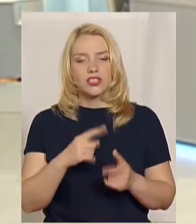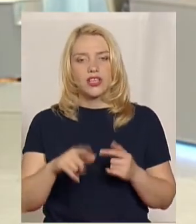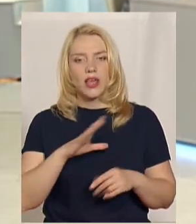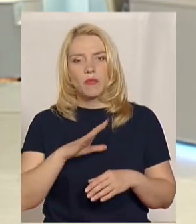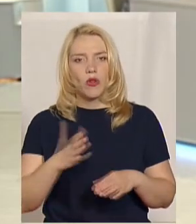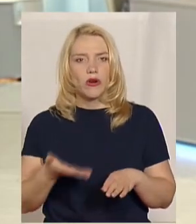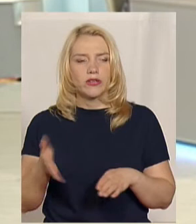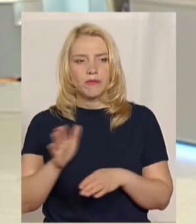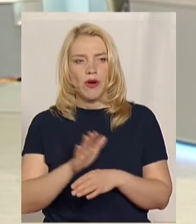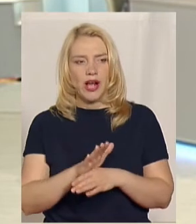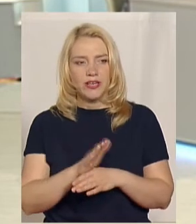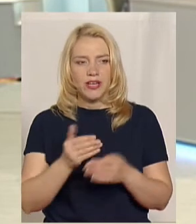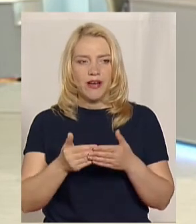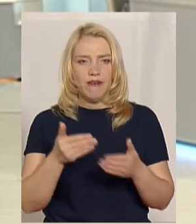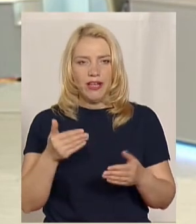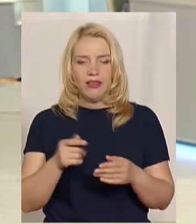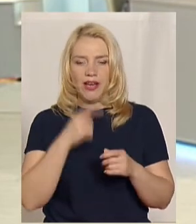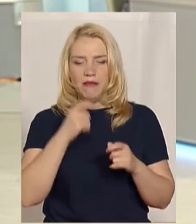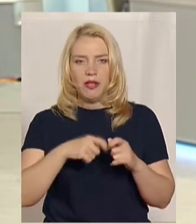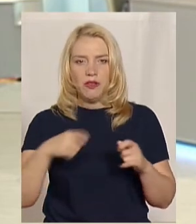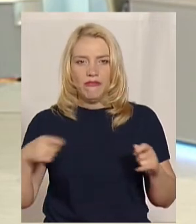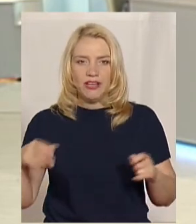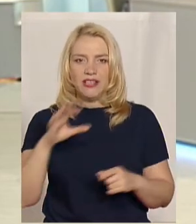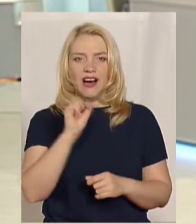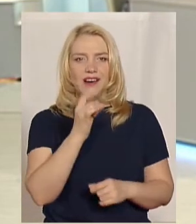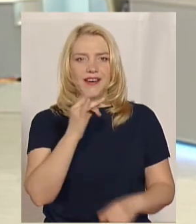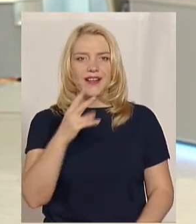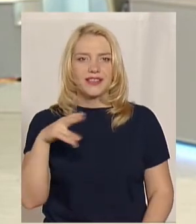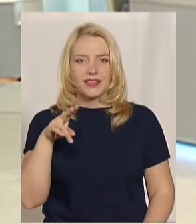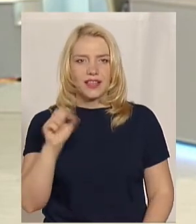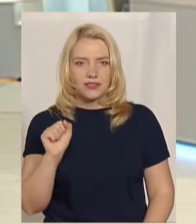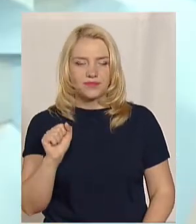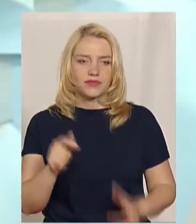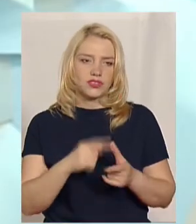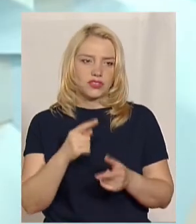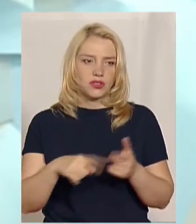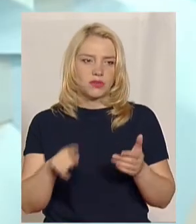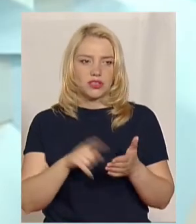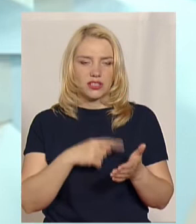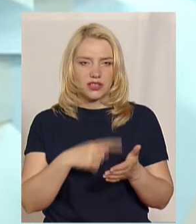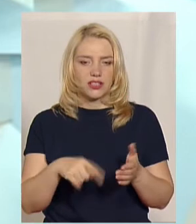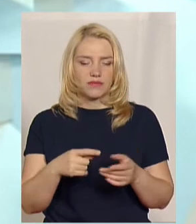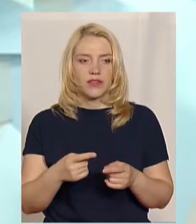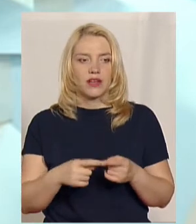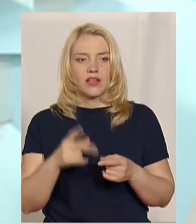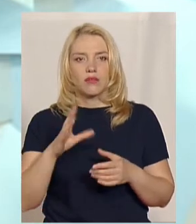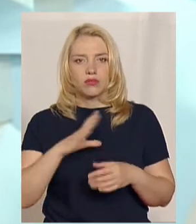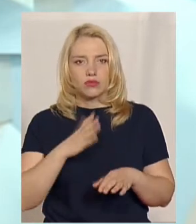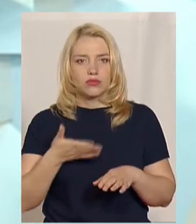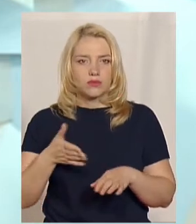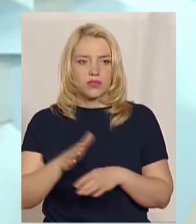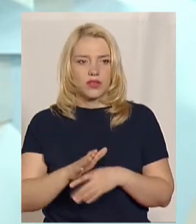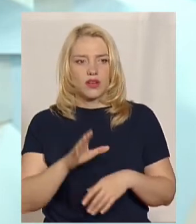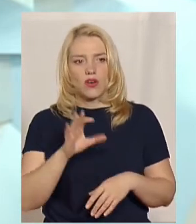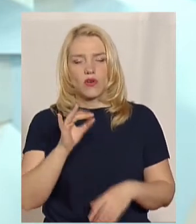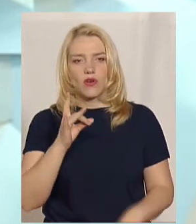відтермінувати орендну плату чи відмінити її геть? Було розпорядження, орендарі